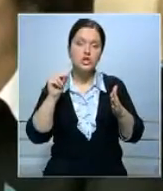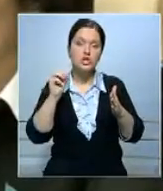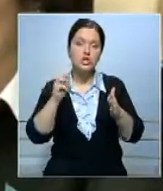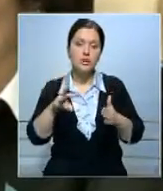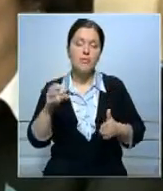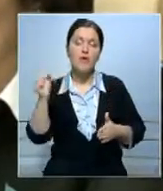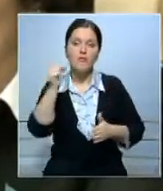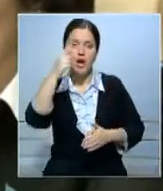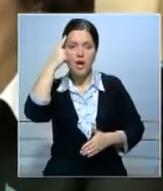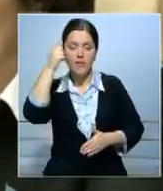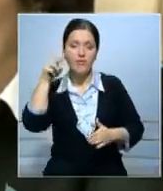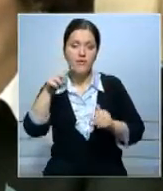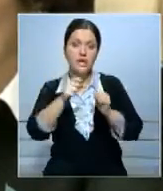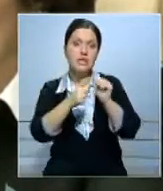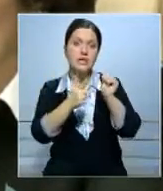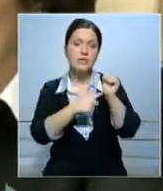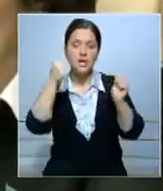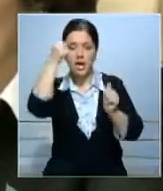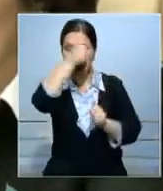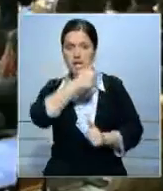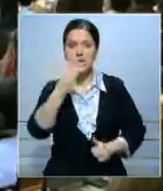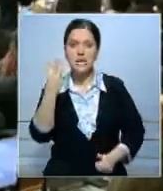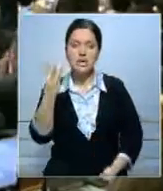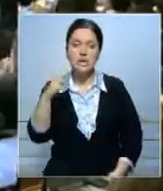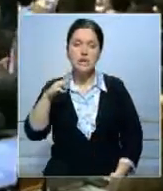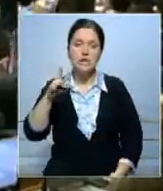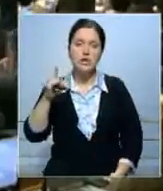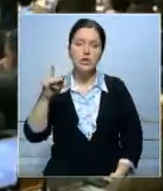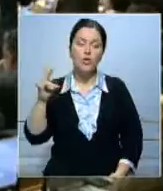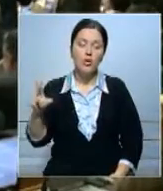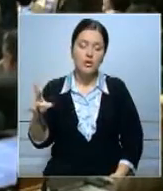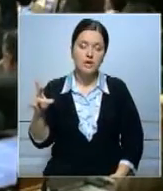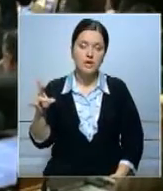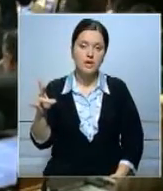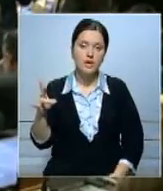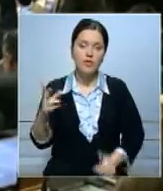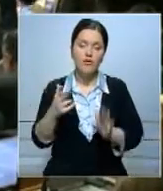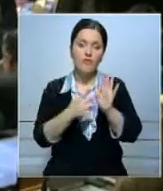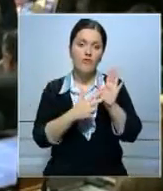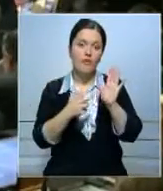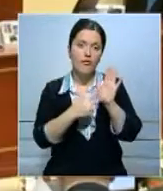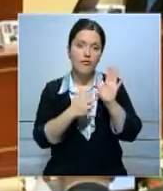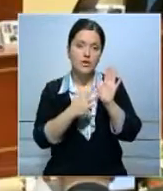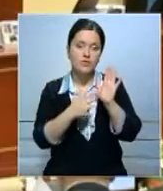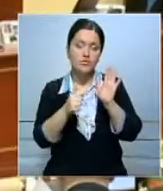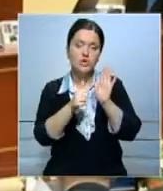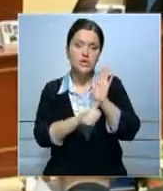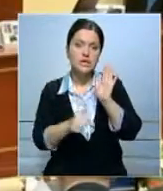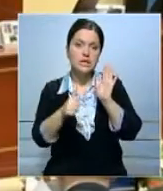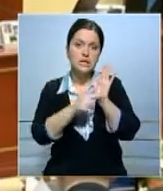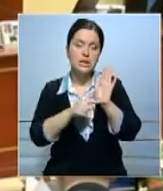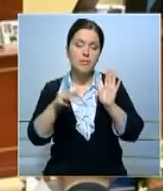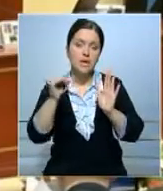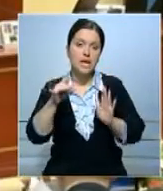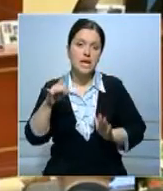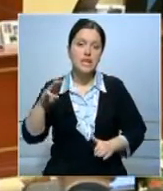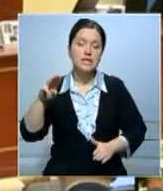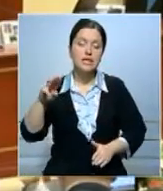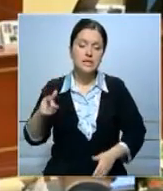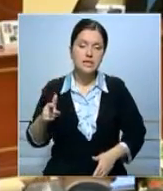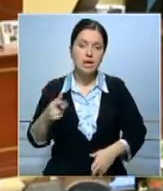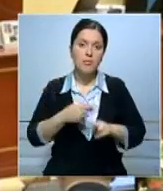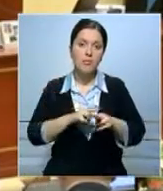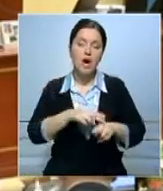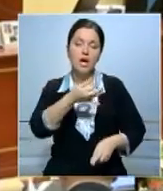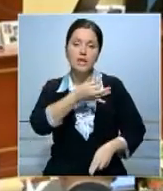в августе, в 2017 году 3 триллиона 867 миллиардов тенге. Отмечу, что